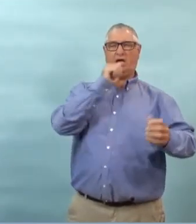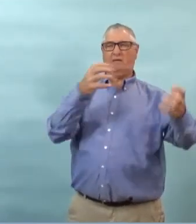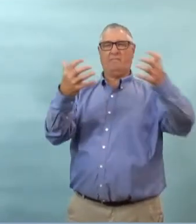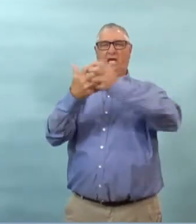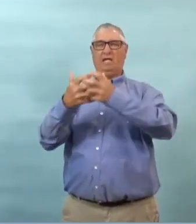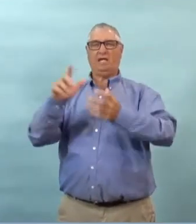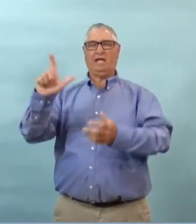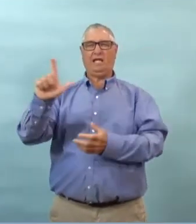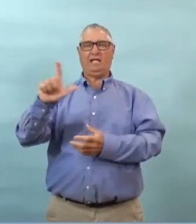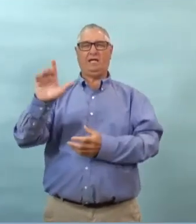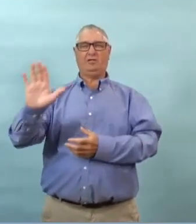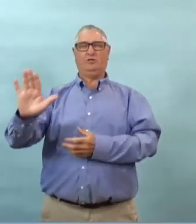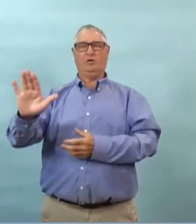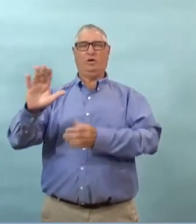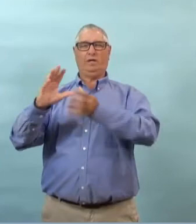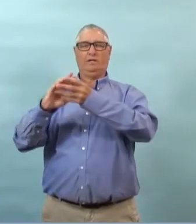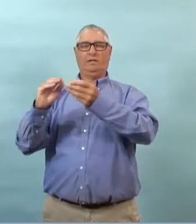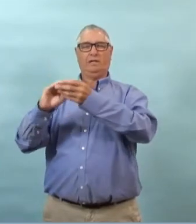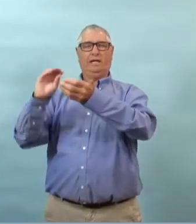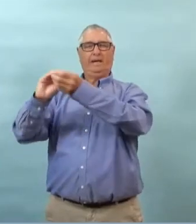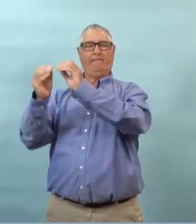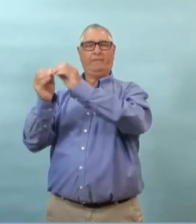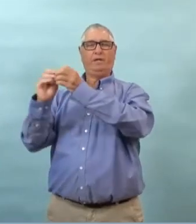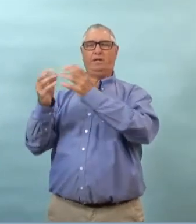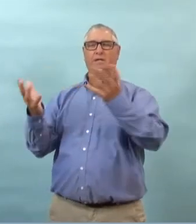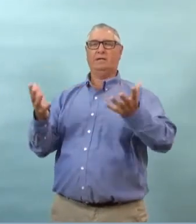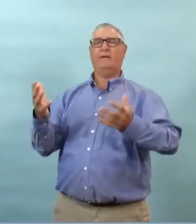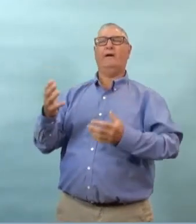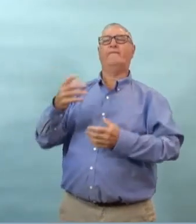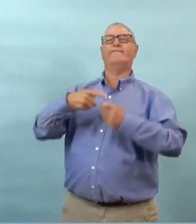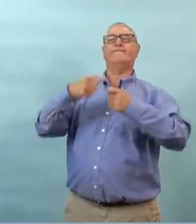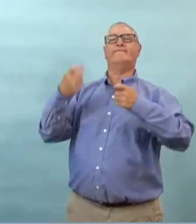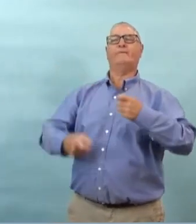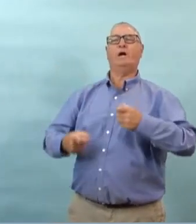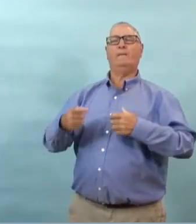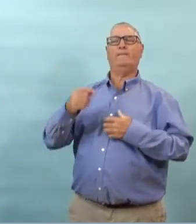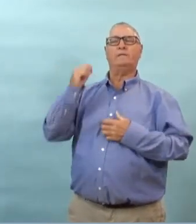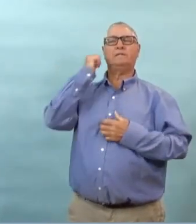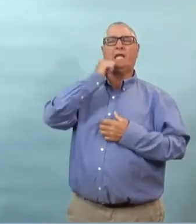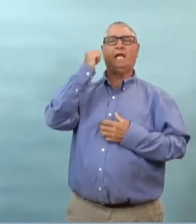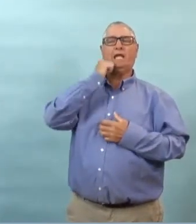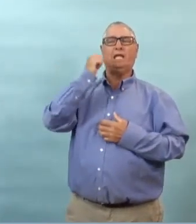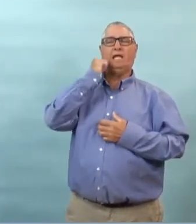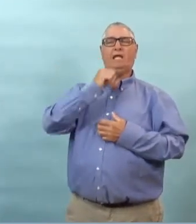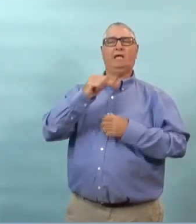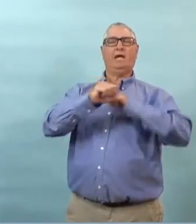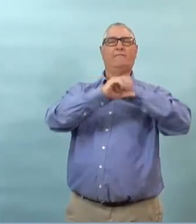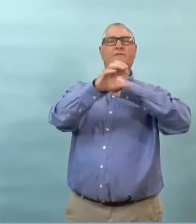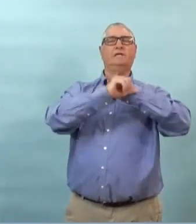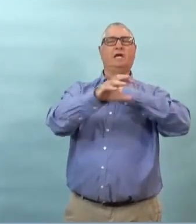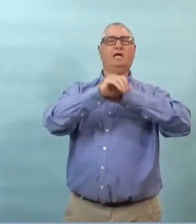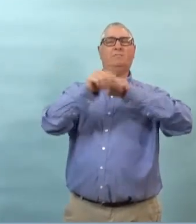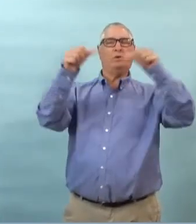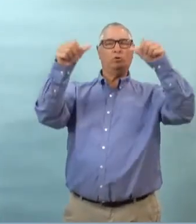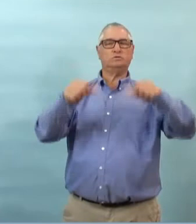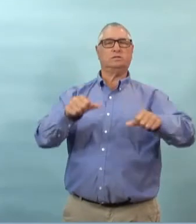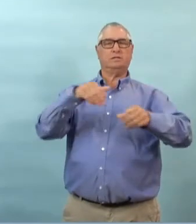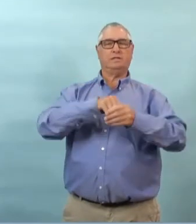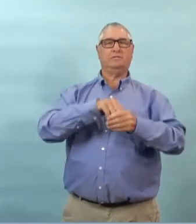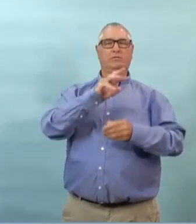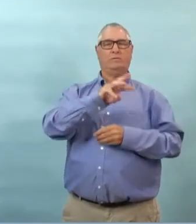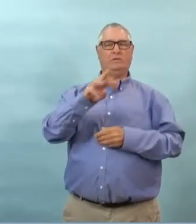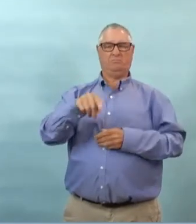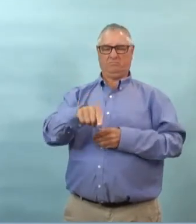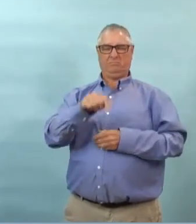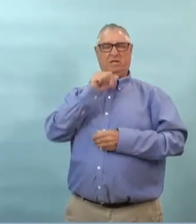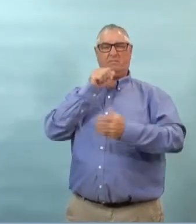ce chiffre n'était pas le même que celui qui a été publié dans la mise à